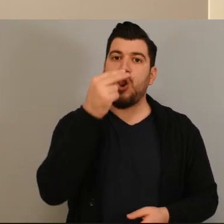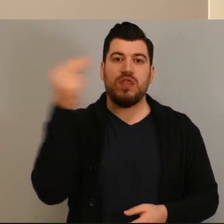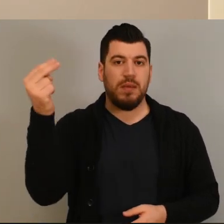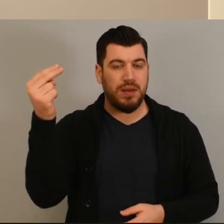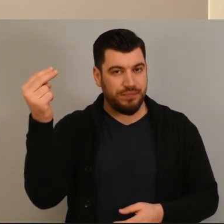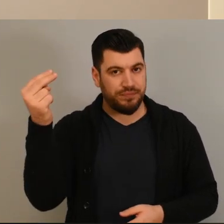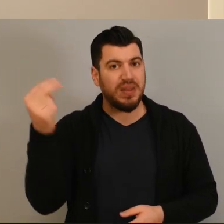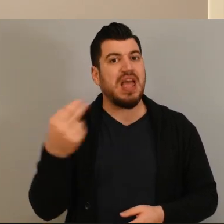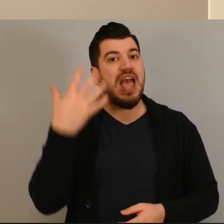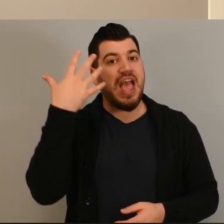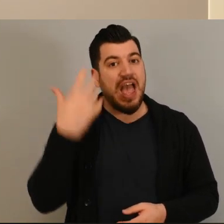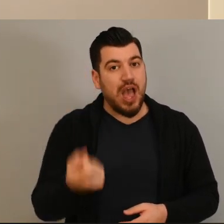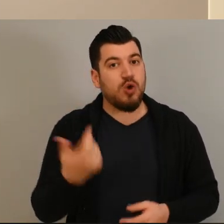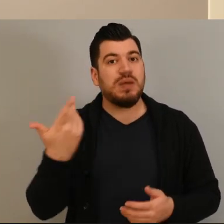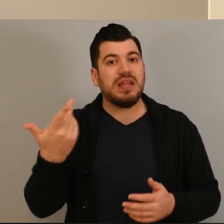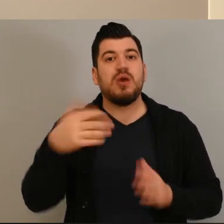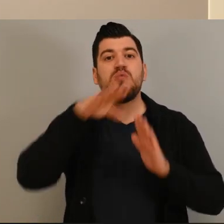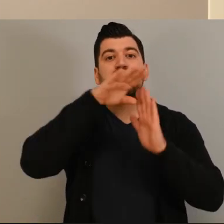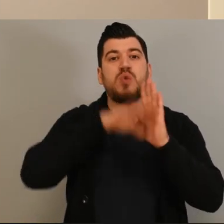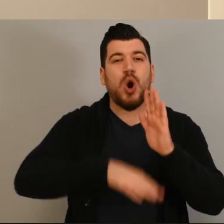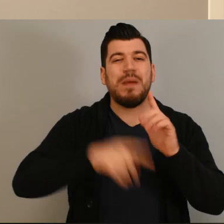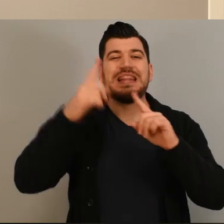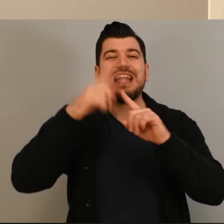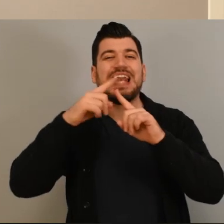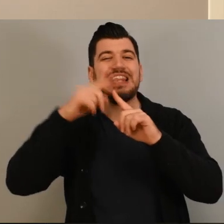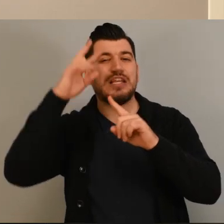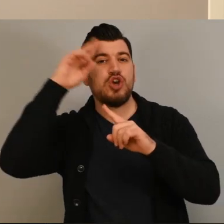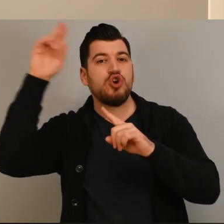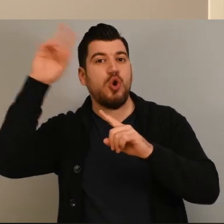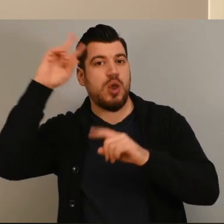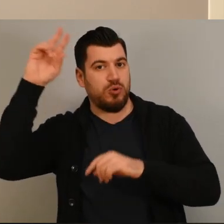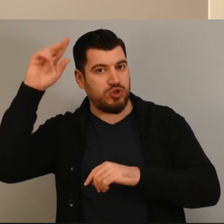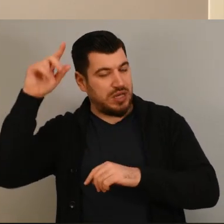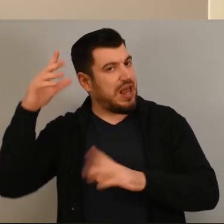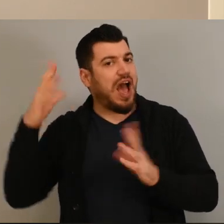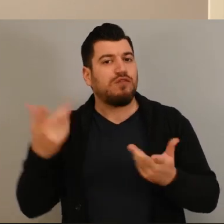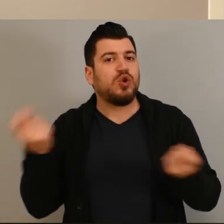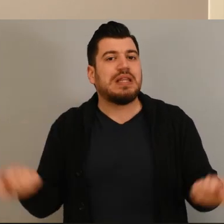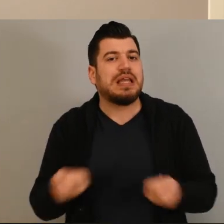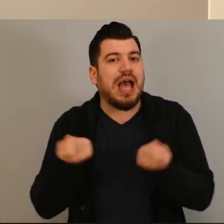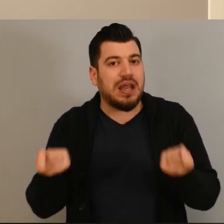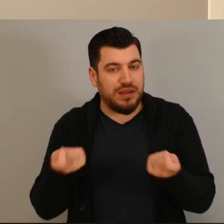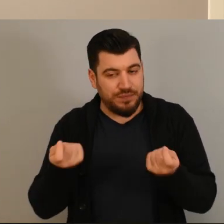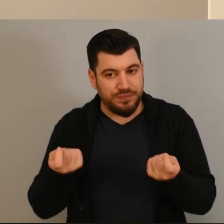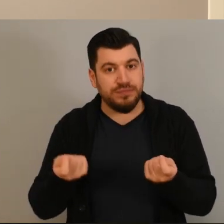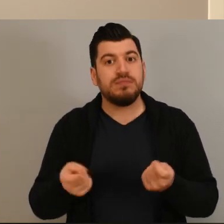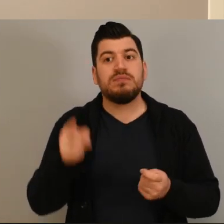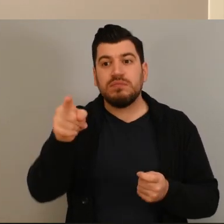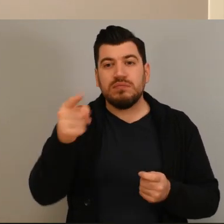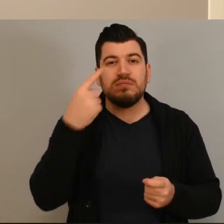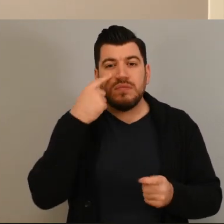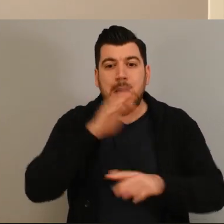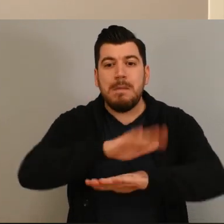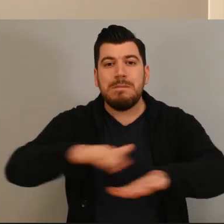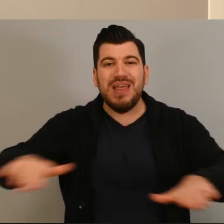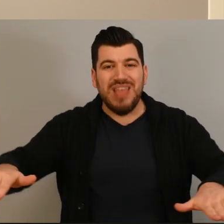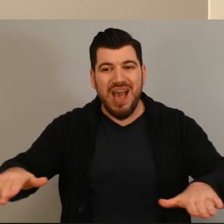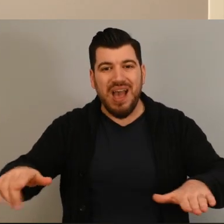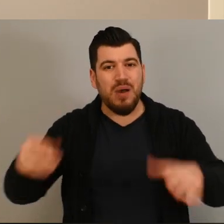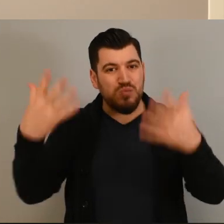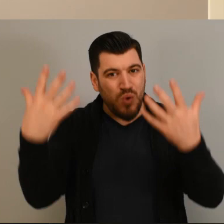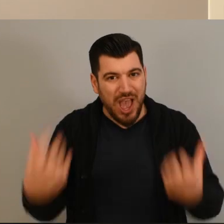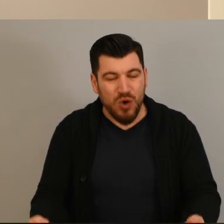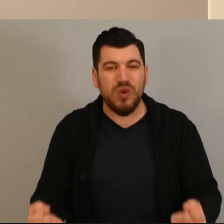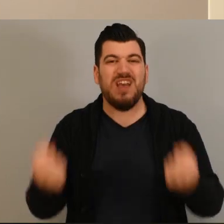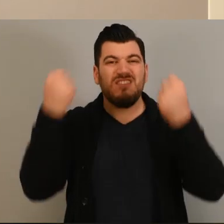Τι άλλο, έχουμε project τεχνητής νοημοσύνης που καταγράφει, το είδαμε σε νηπιαγωγείο της Πολωνίας, τις